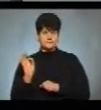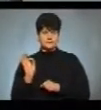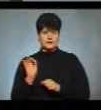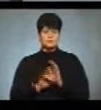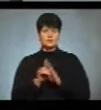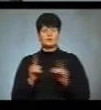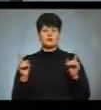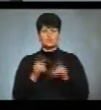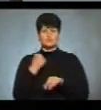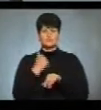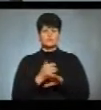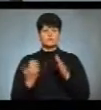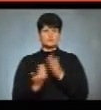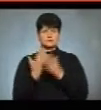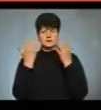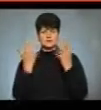коротко про головні події дня.